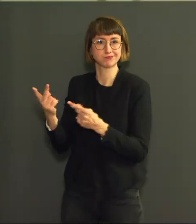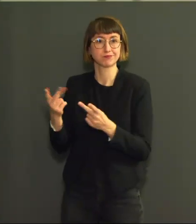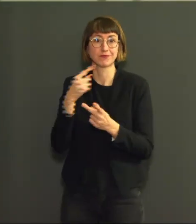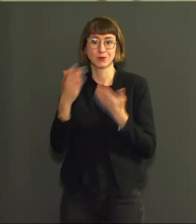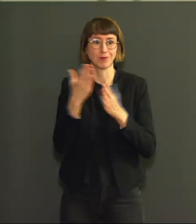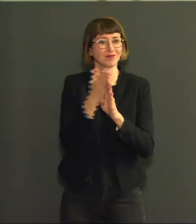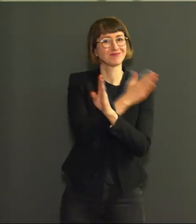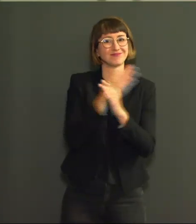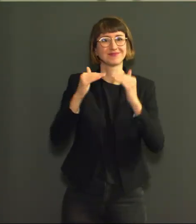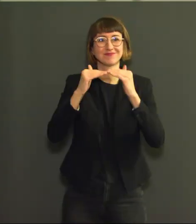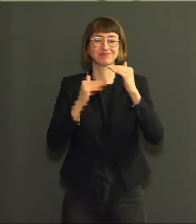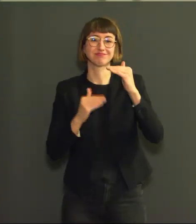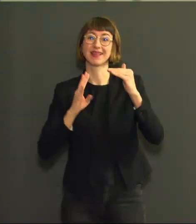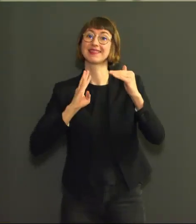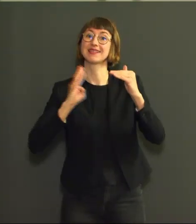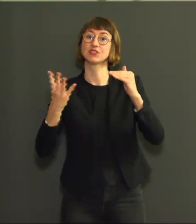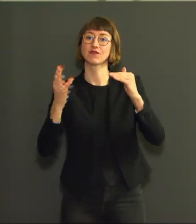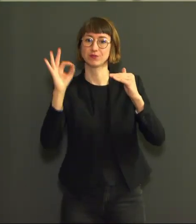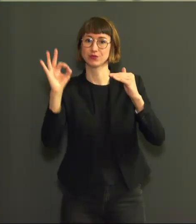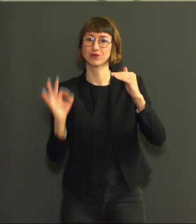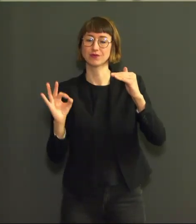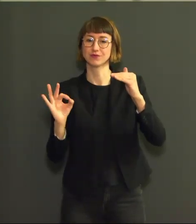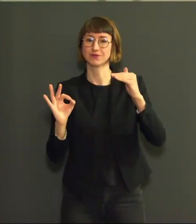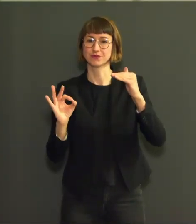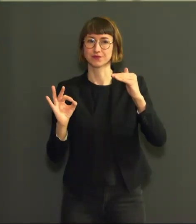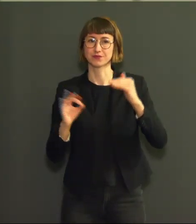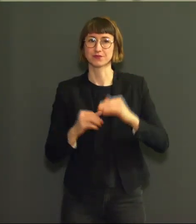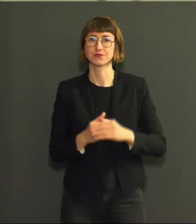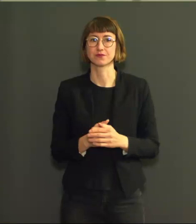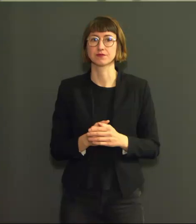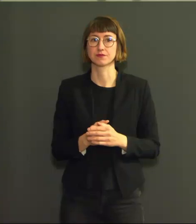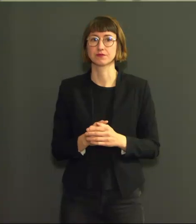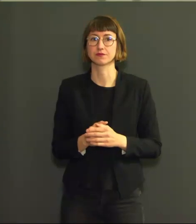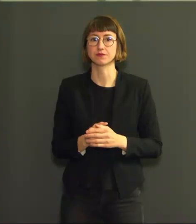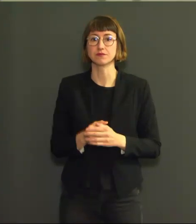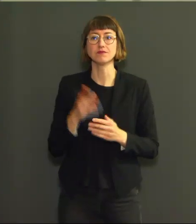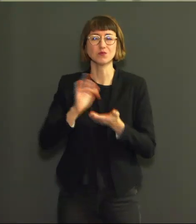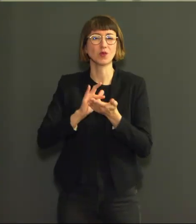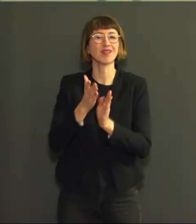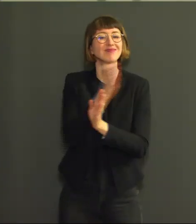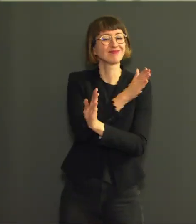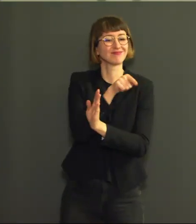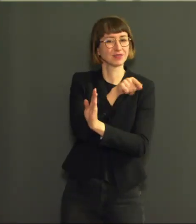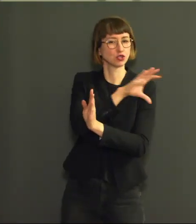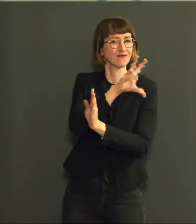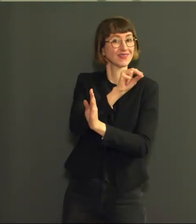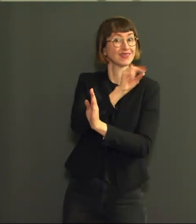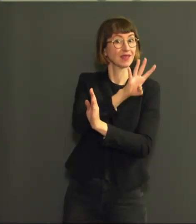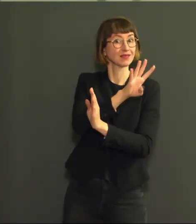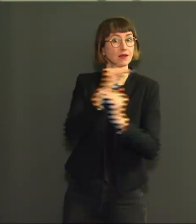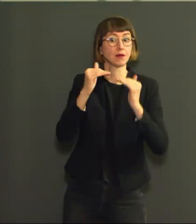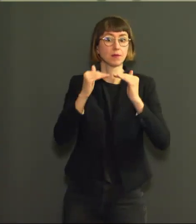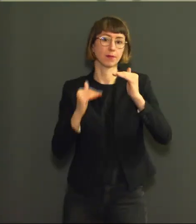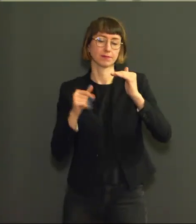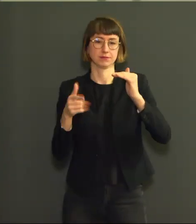en moyenne à 124 hospitalisations par jour. La diminution est-elle maintenant que l'on diminue de moitié tous les 23